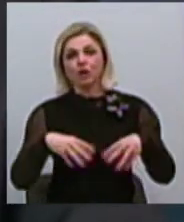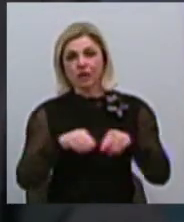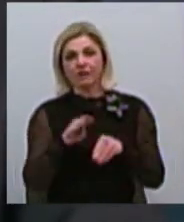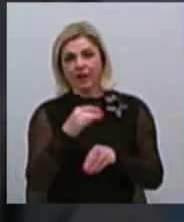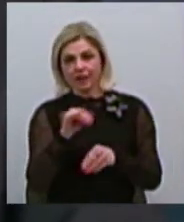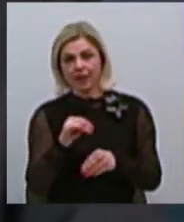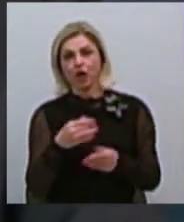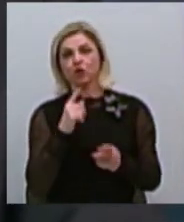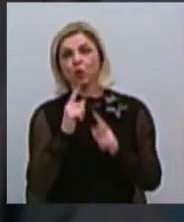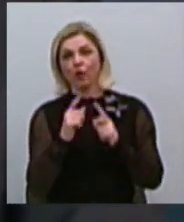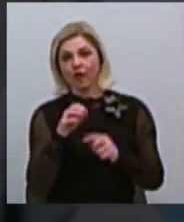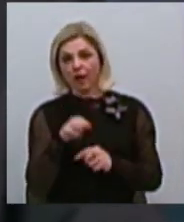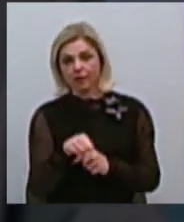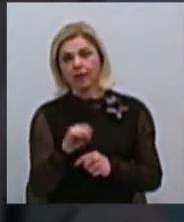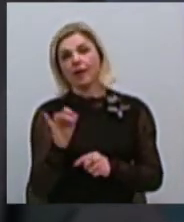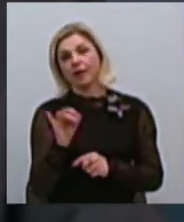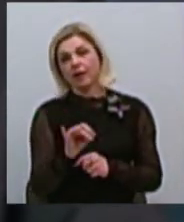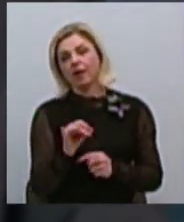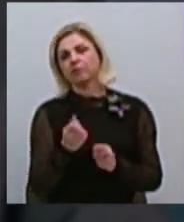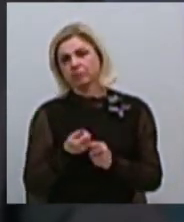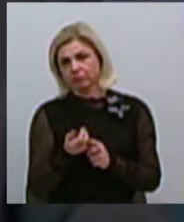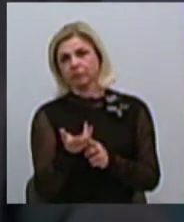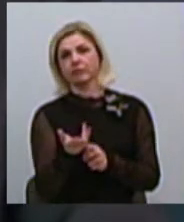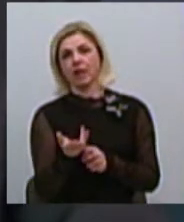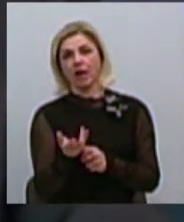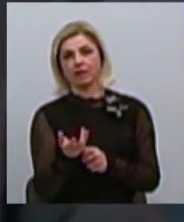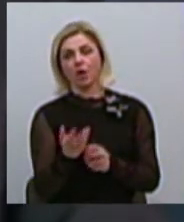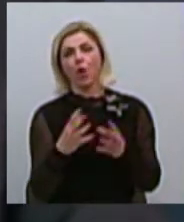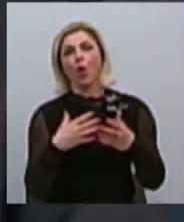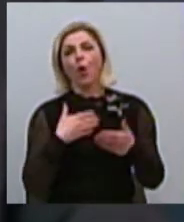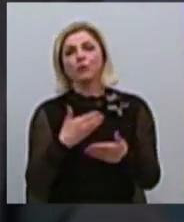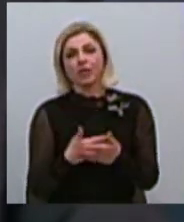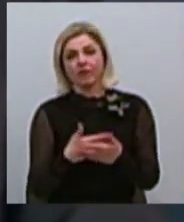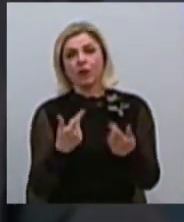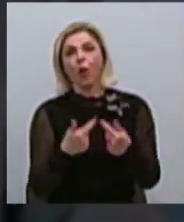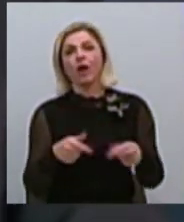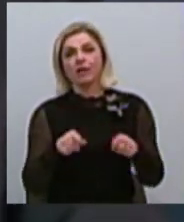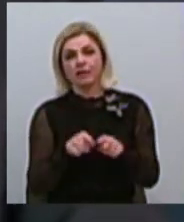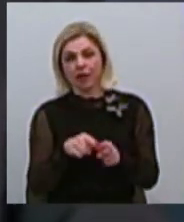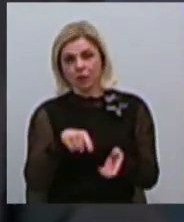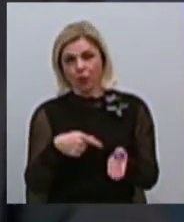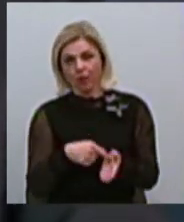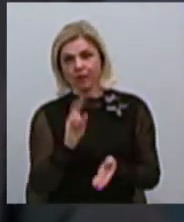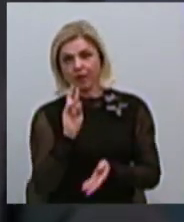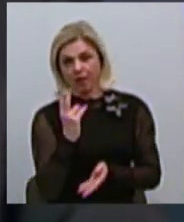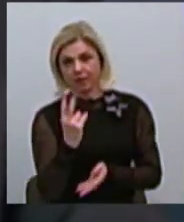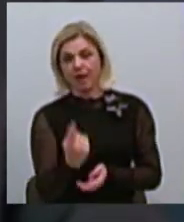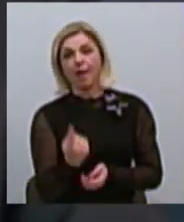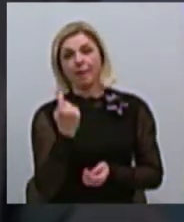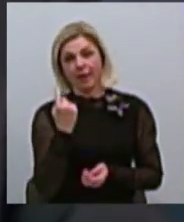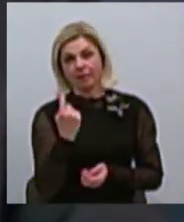собственно говоря, целий ряд общественних організаций города Николаїві, перший